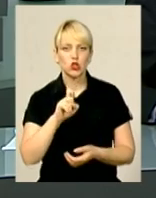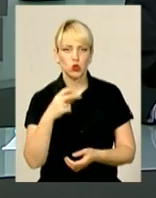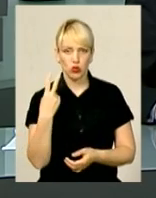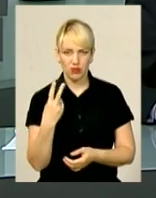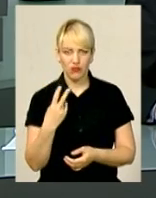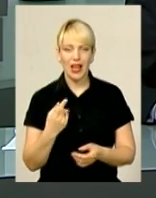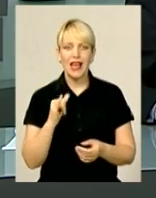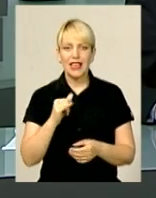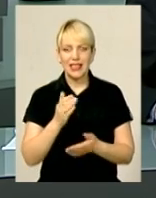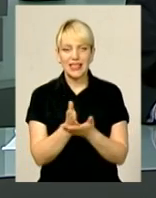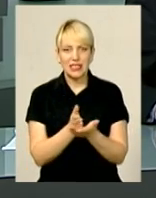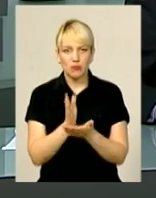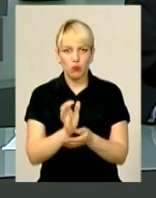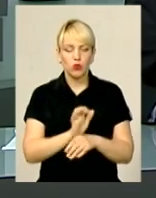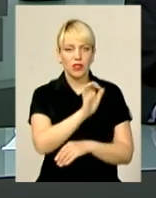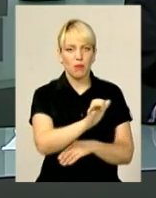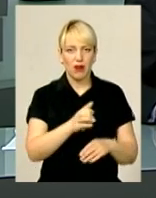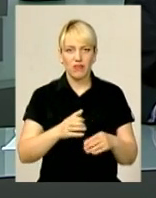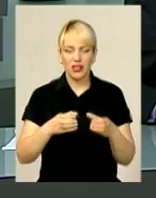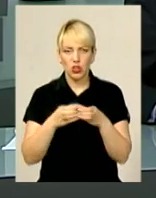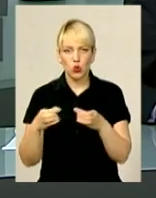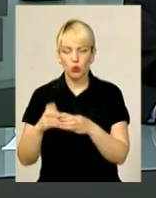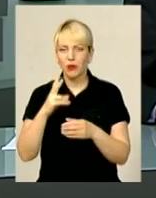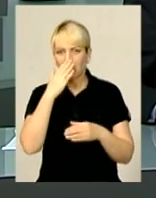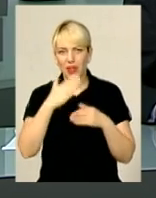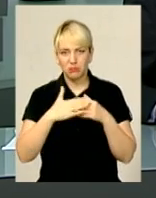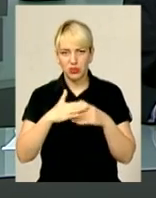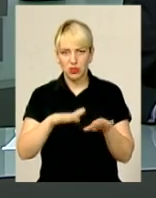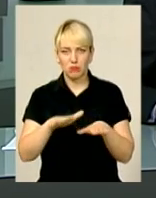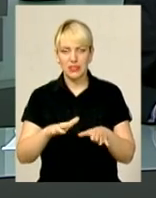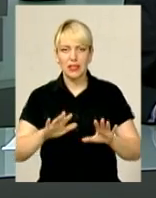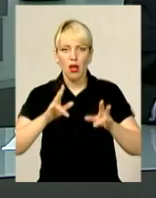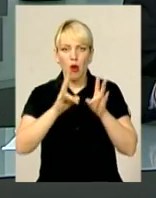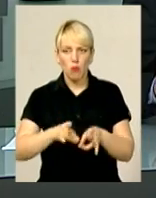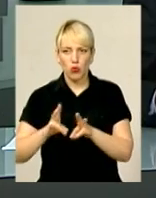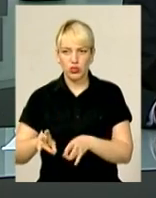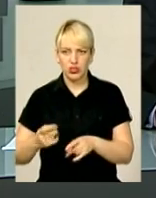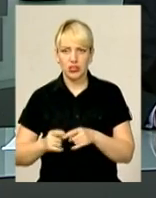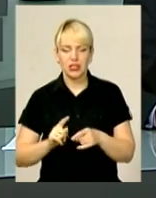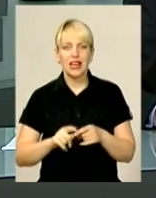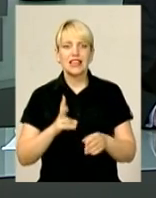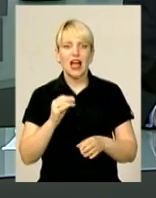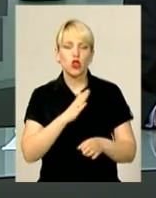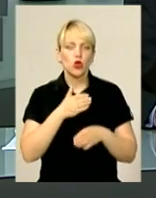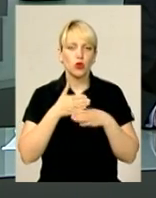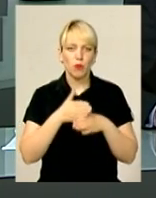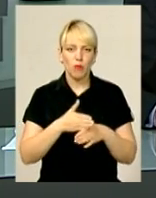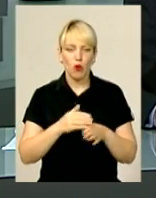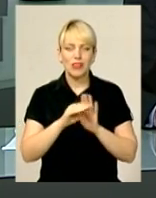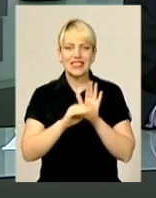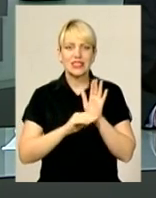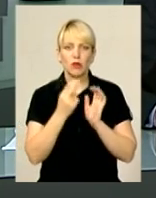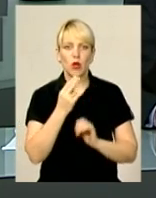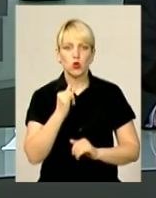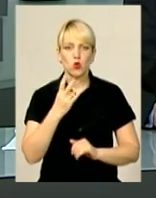патрульних, яка знаходитиметься найближче до місця події. За допомогою нової системи цунамі, у якій працюватимуть диспетчери, час